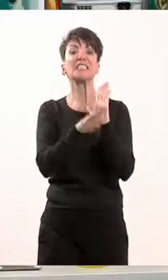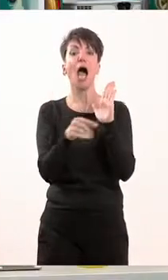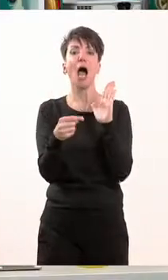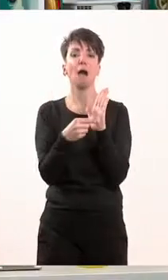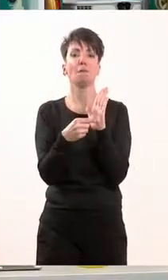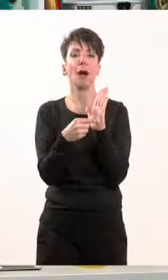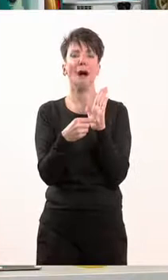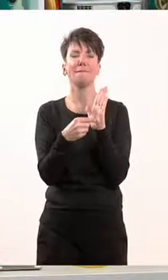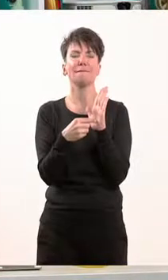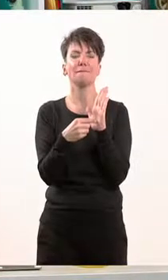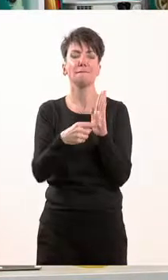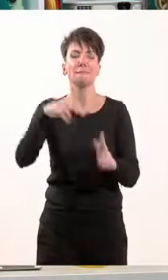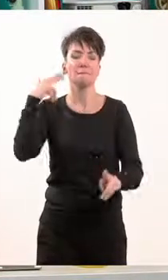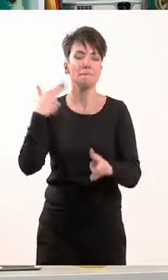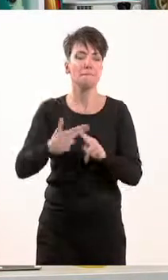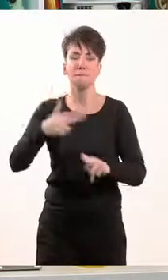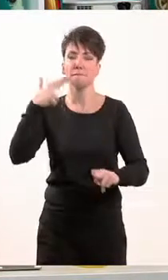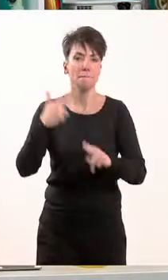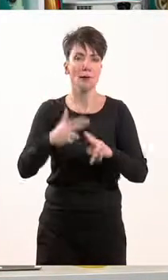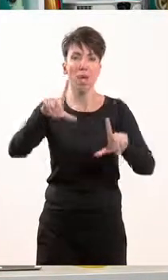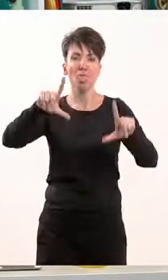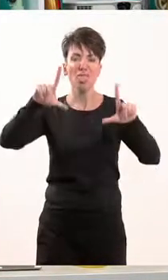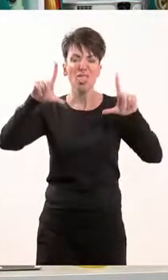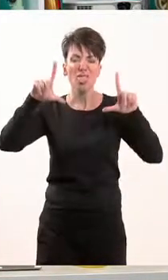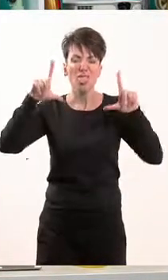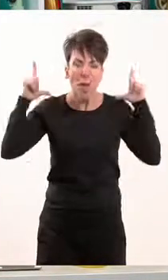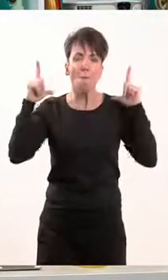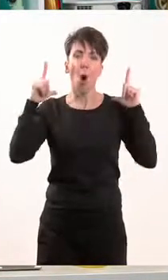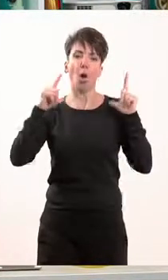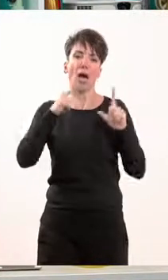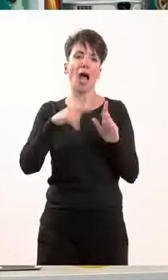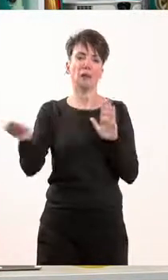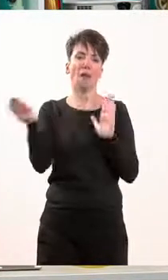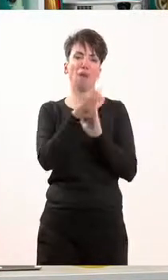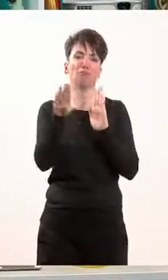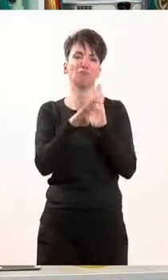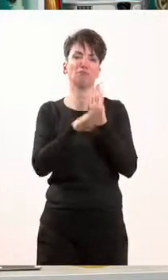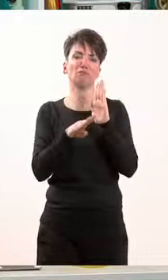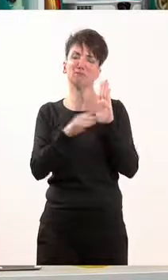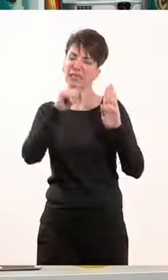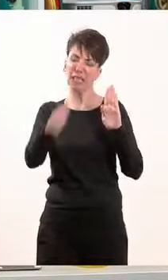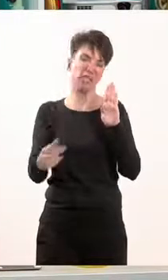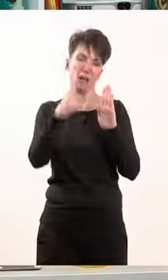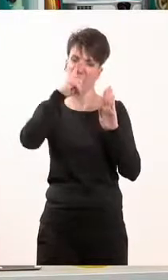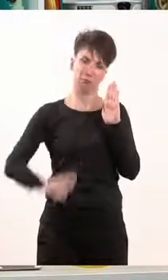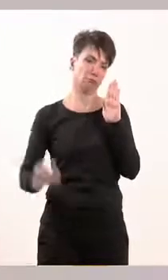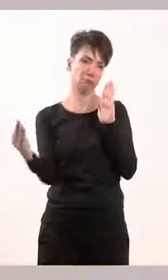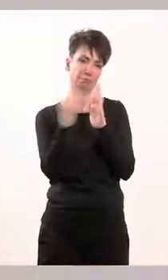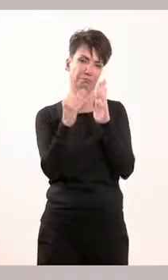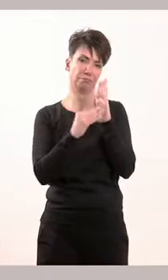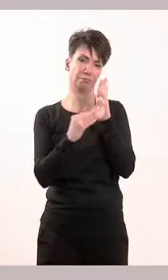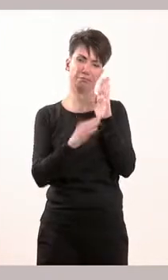πολύ σημαντικό κεφάλαιο του δημοκρατικού πολιτεύματος, του πολιτεύματός μας, είναι το ελληνικό σύνταγμα, παιδιά. Είναι